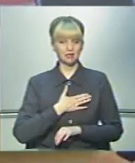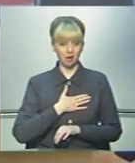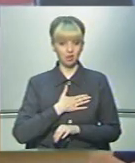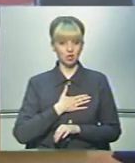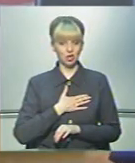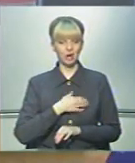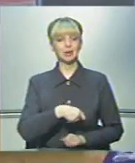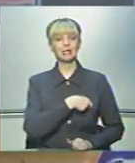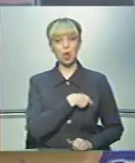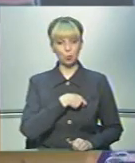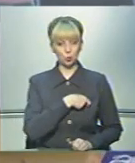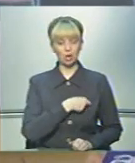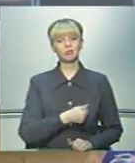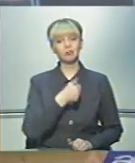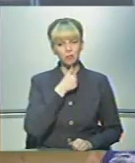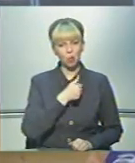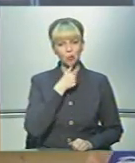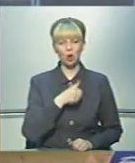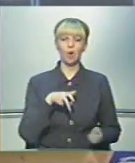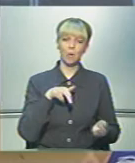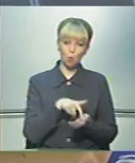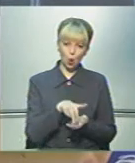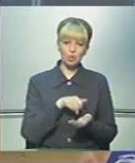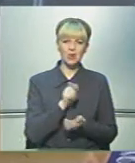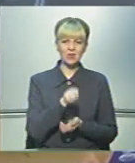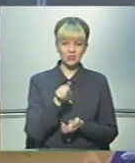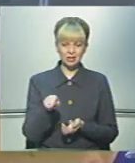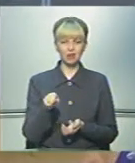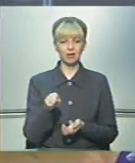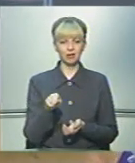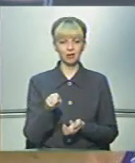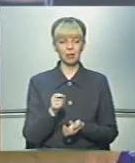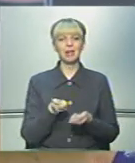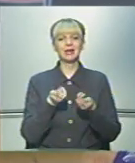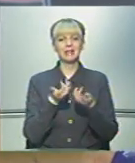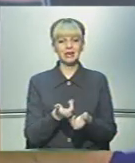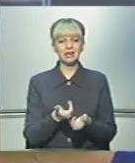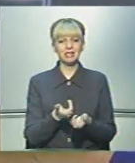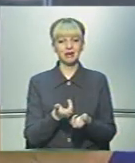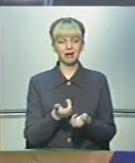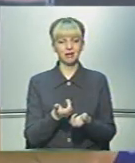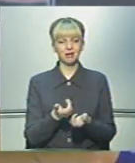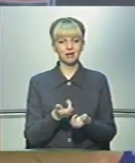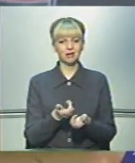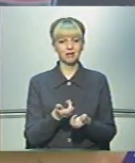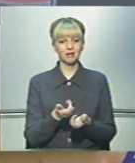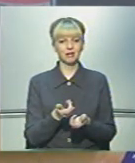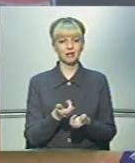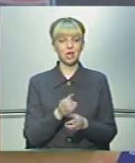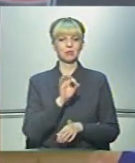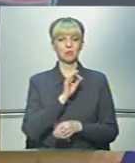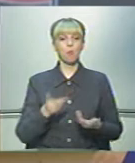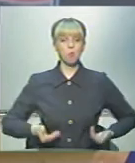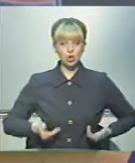депутати спробують походити в тих кількістях і пожити